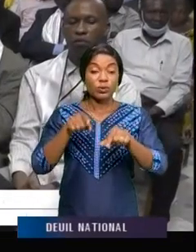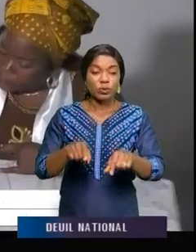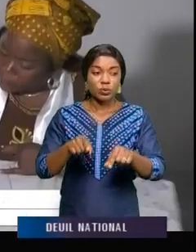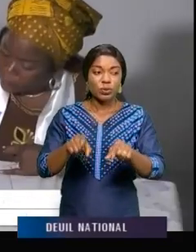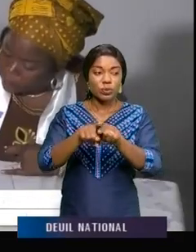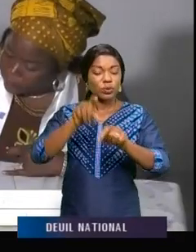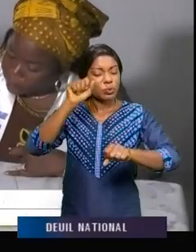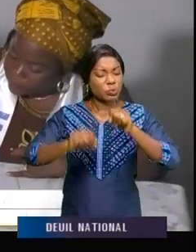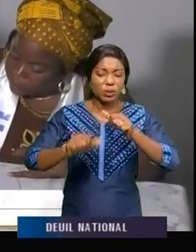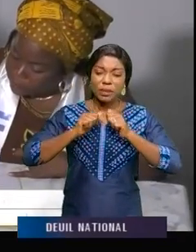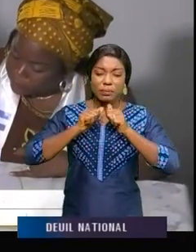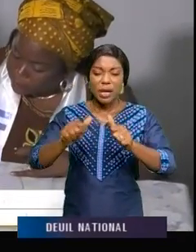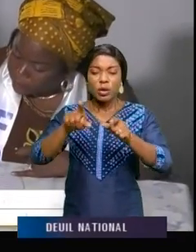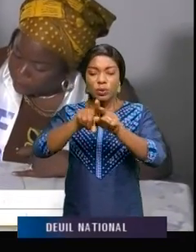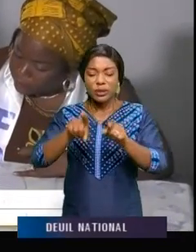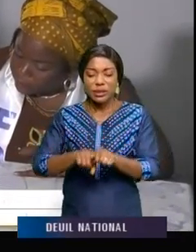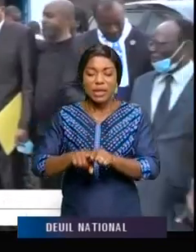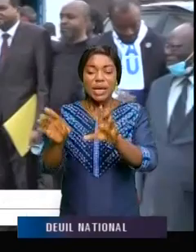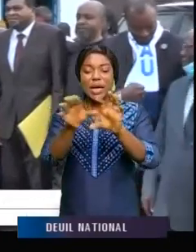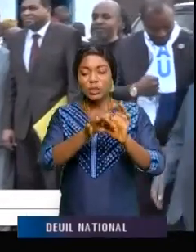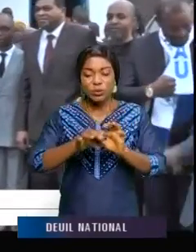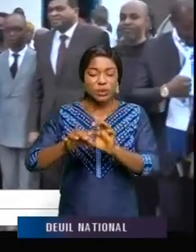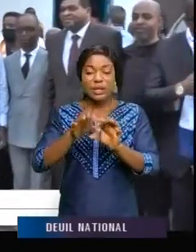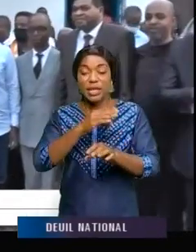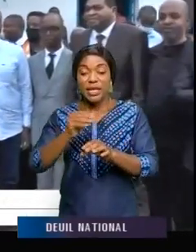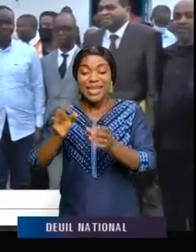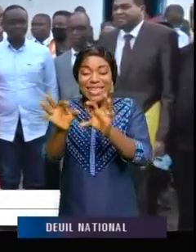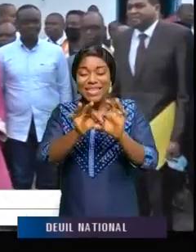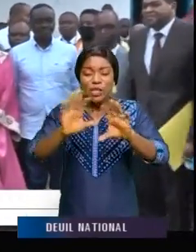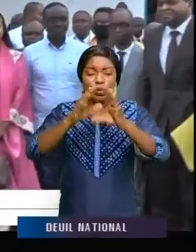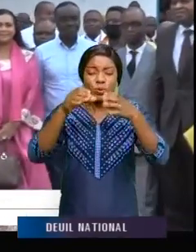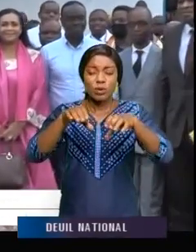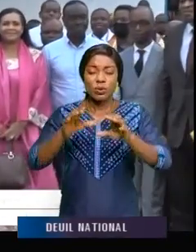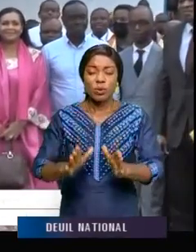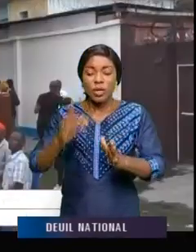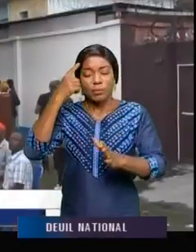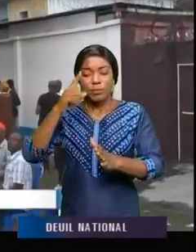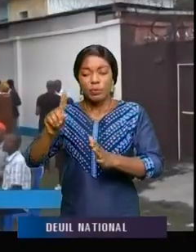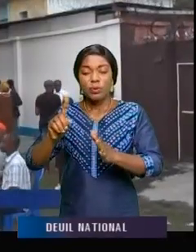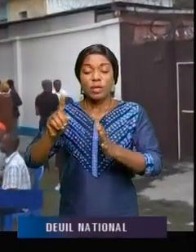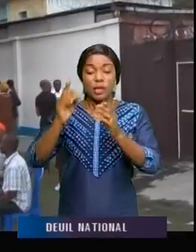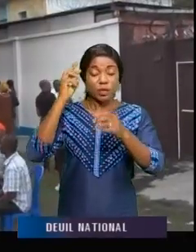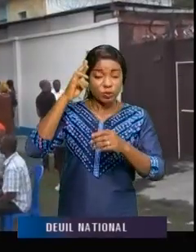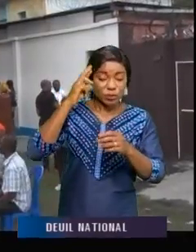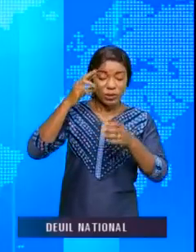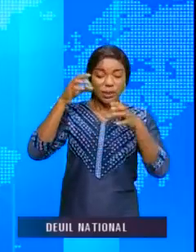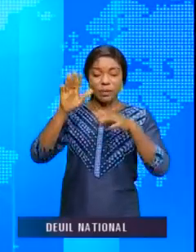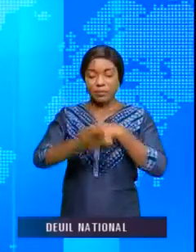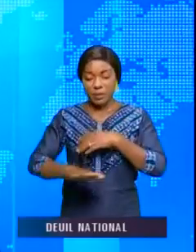aucun doute s'associer et unir tous les Congolais qui ont la passion de travailler pour les biais du pays car dit-on l'union fait la force.